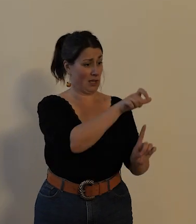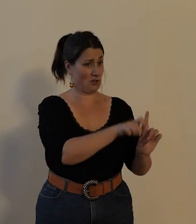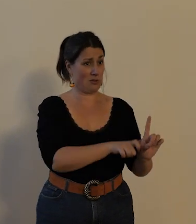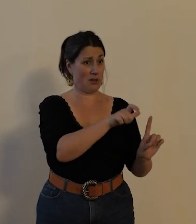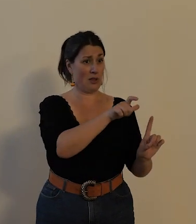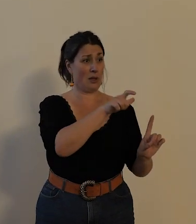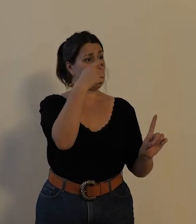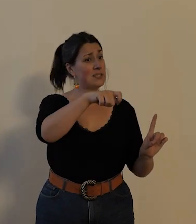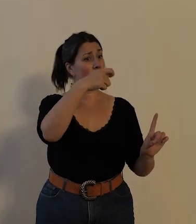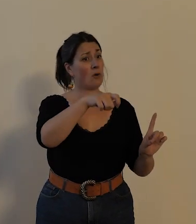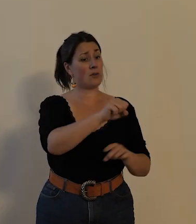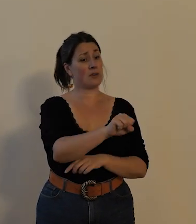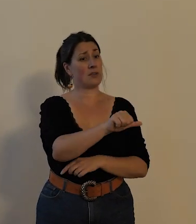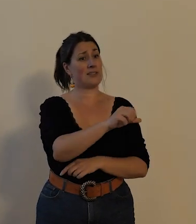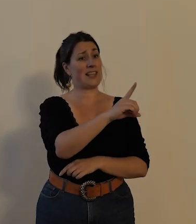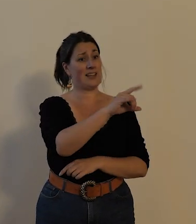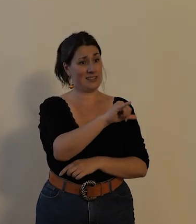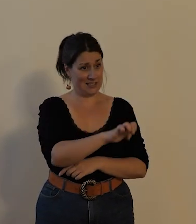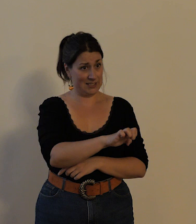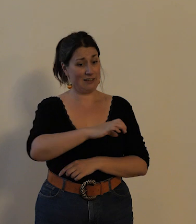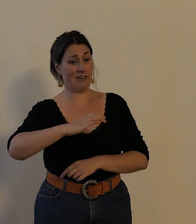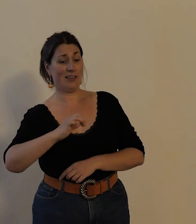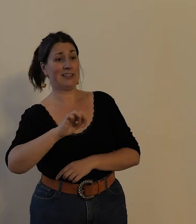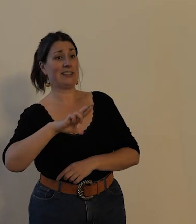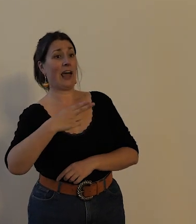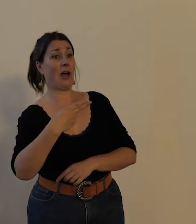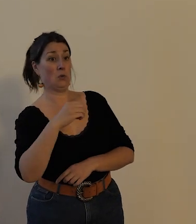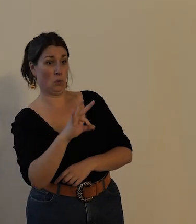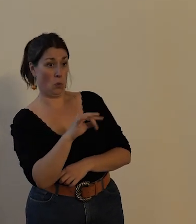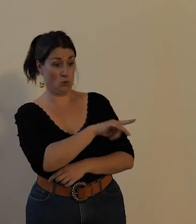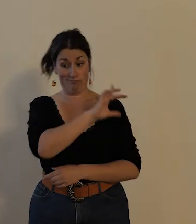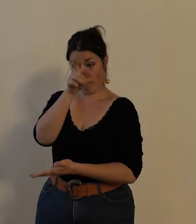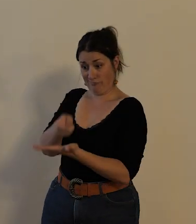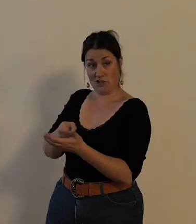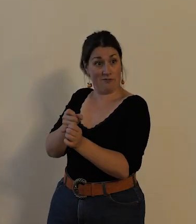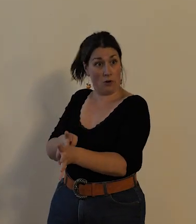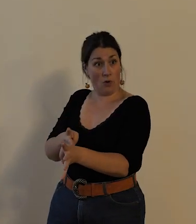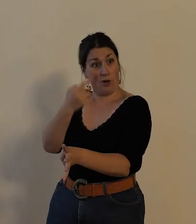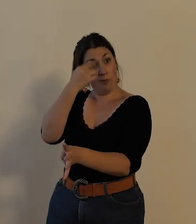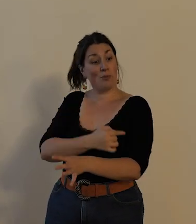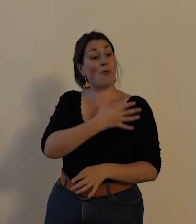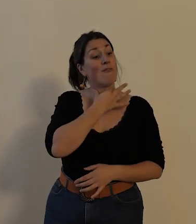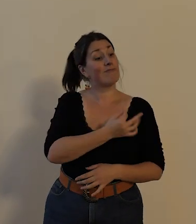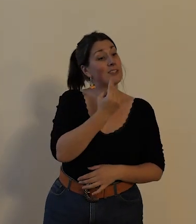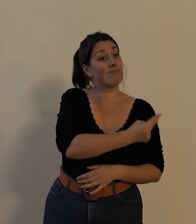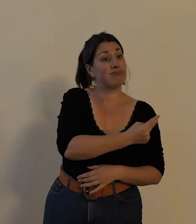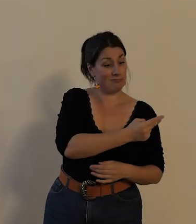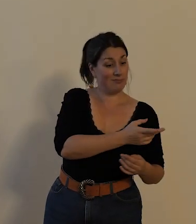Sadi Carnot achète une bicyclette à Charles Parent pour son fils François Carnot